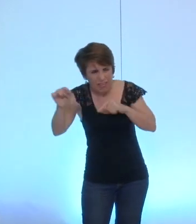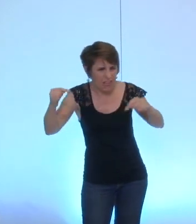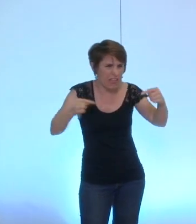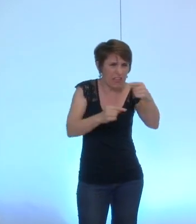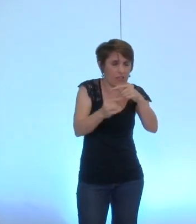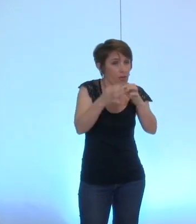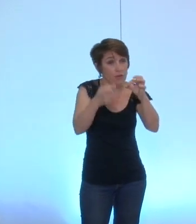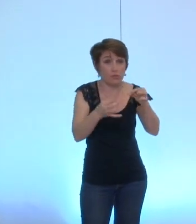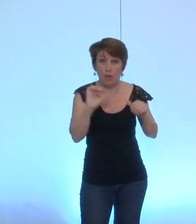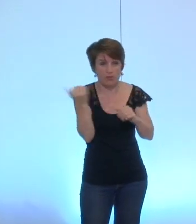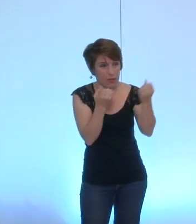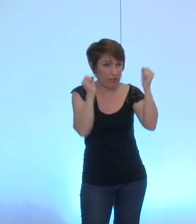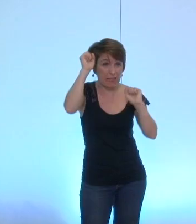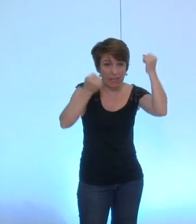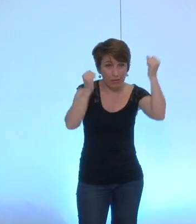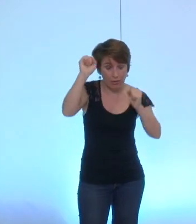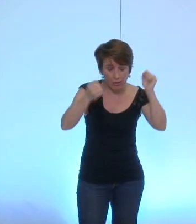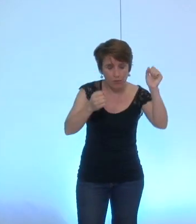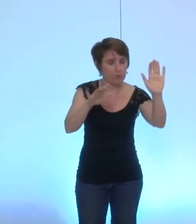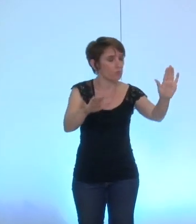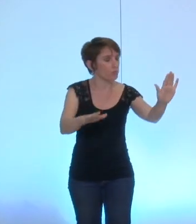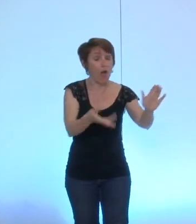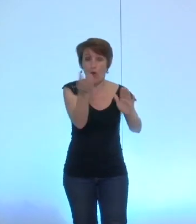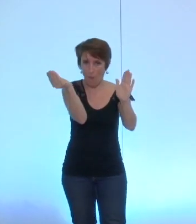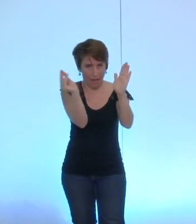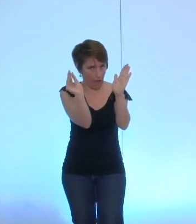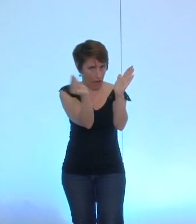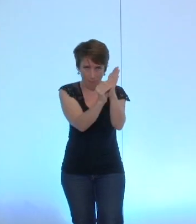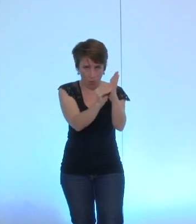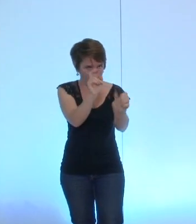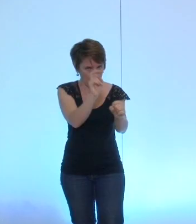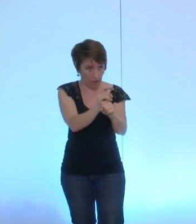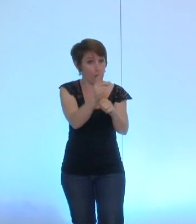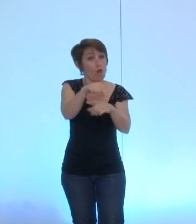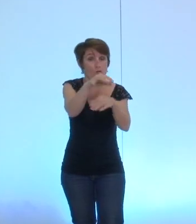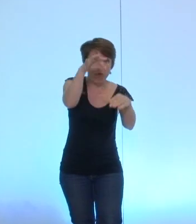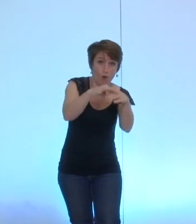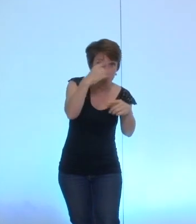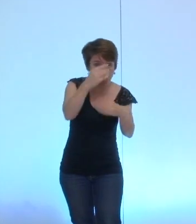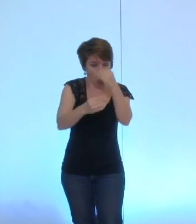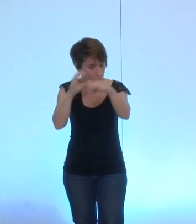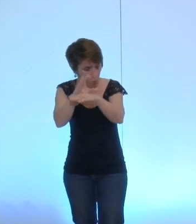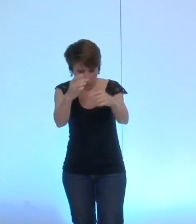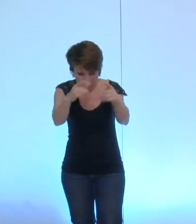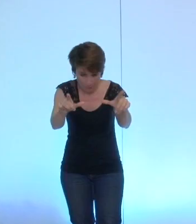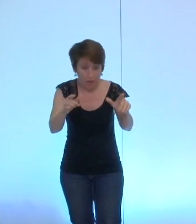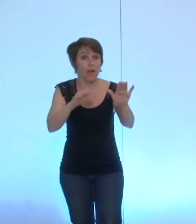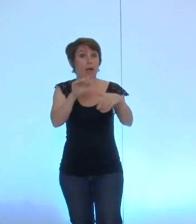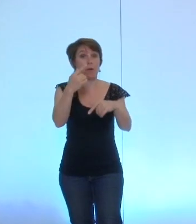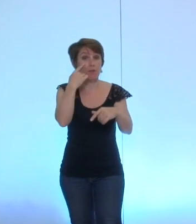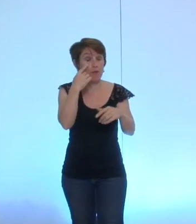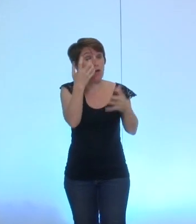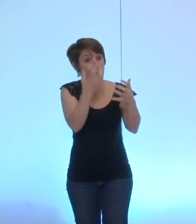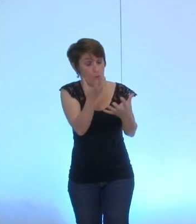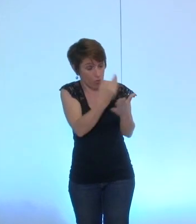donc ce que je vous propose c'est qu'on vote ou qu ne vote pas l'amendement à vous après de voir si vous le réintégrer dans un règlement intérieur mais nous nous